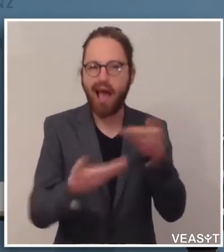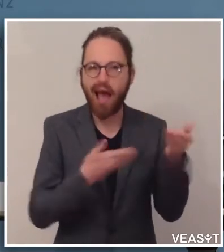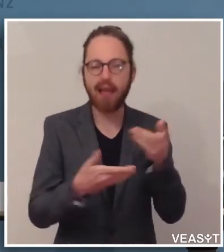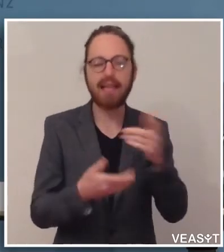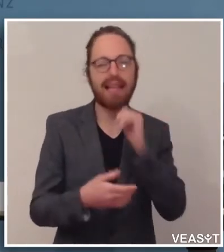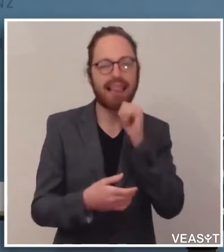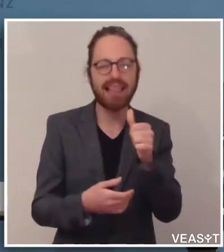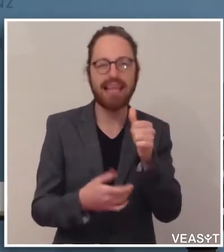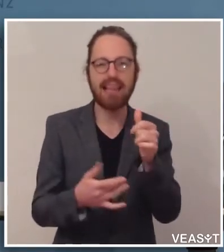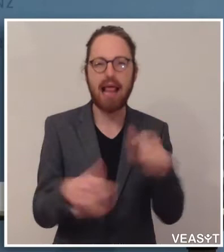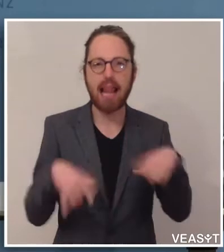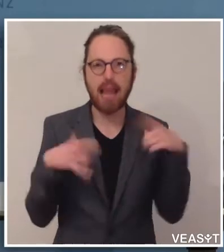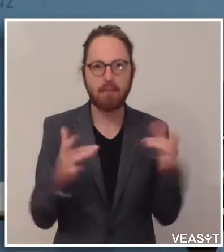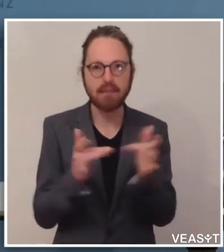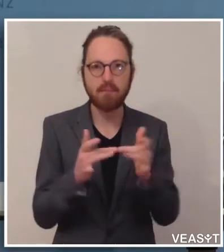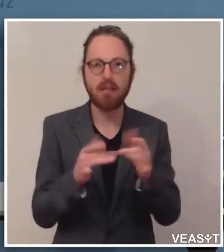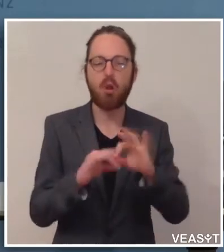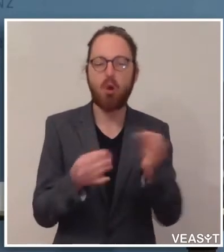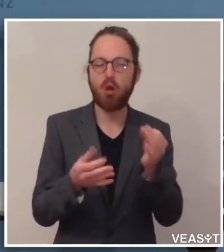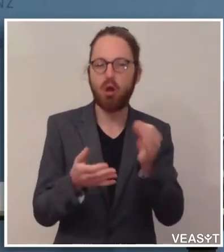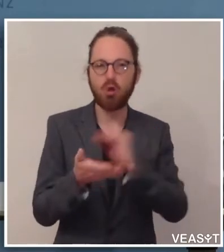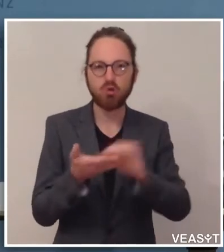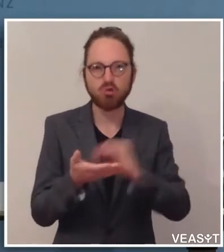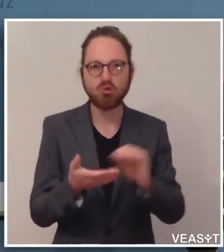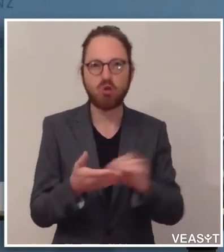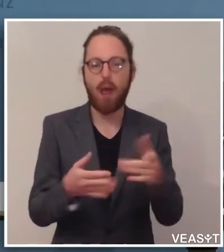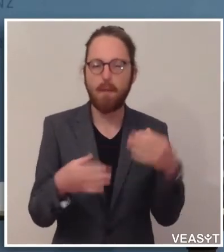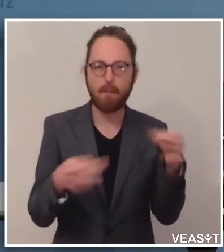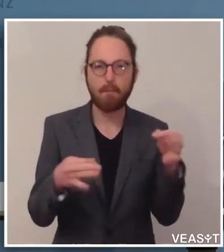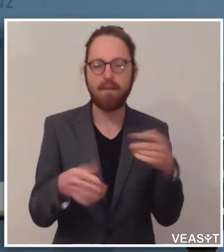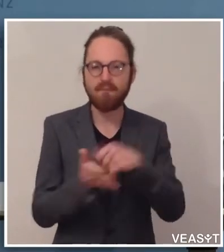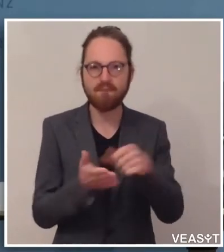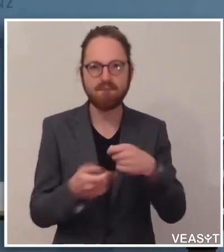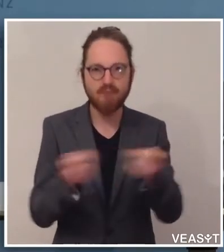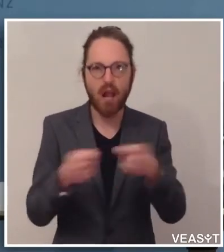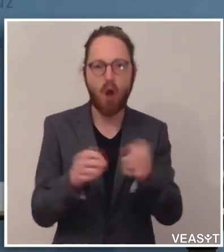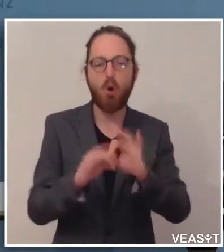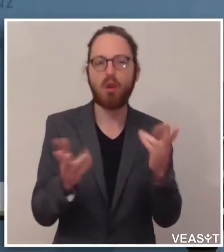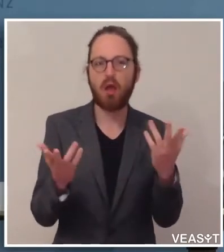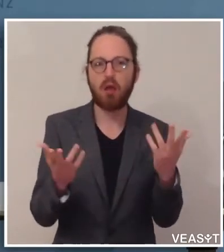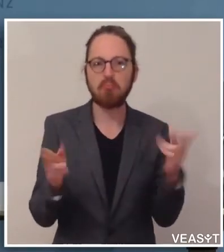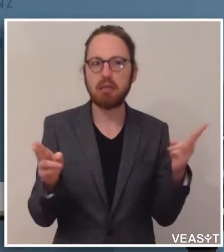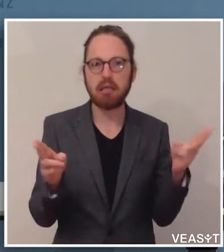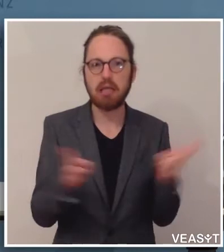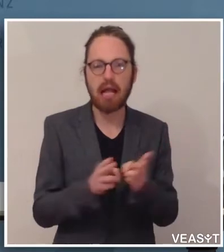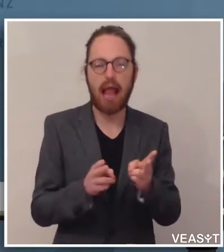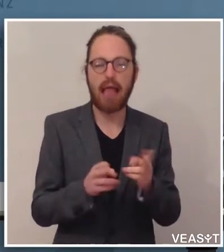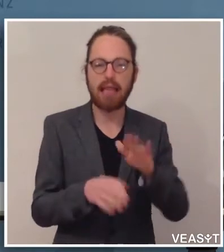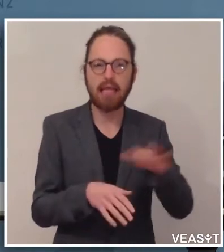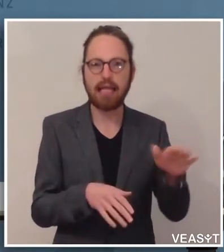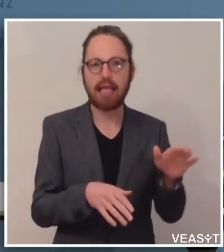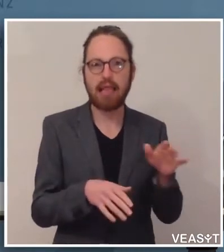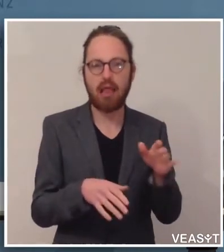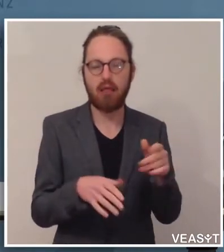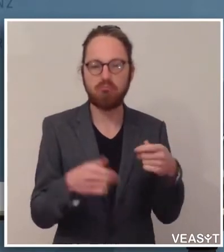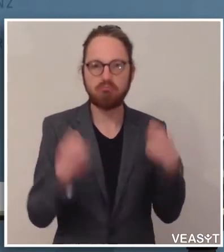Papier und Schreibwaren verkaufen oder eben die Kleinkinderbekleidung. Also